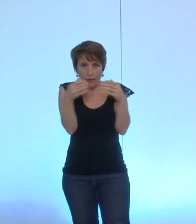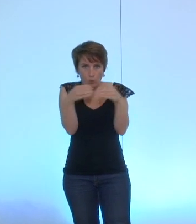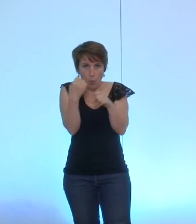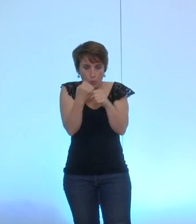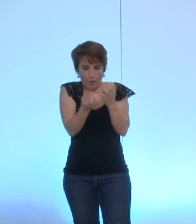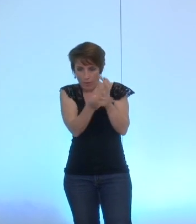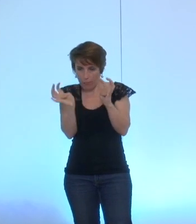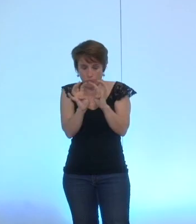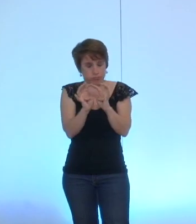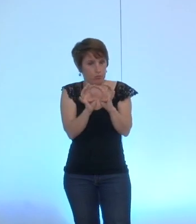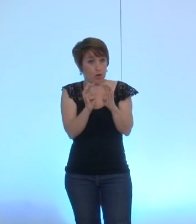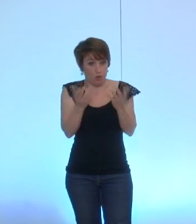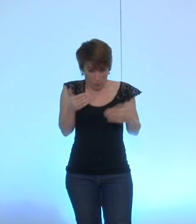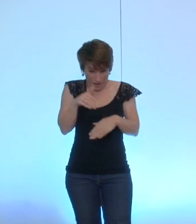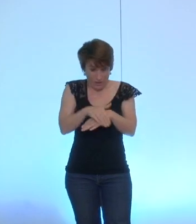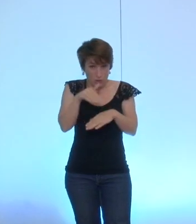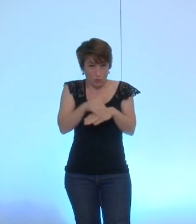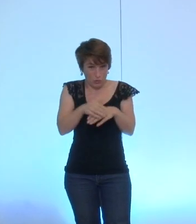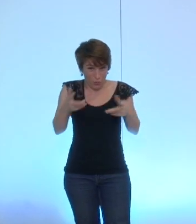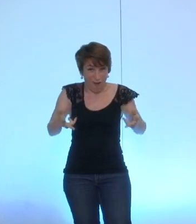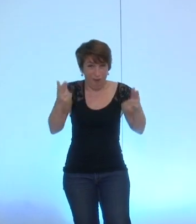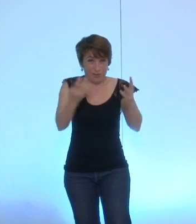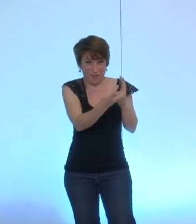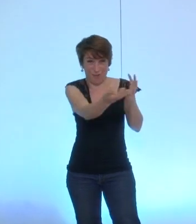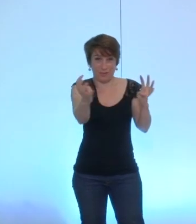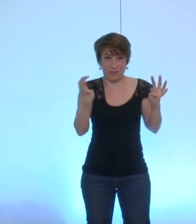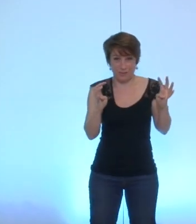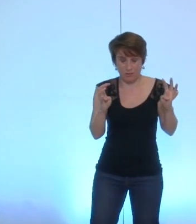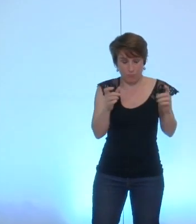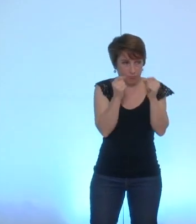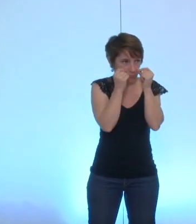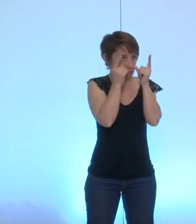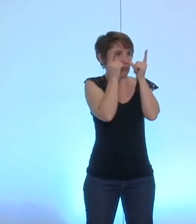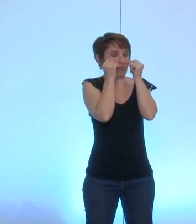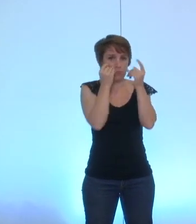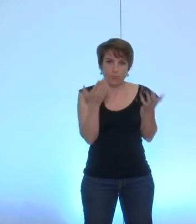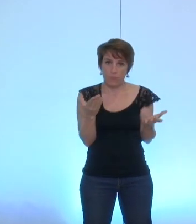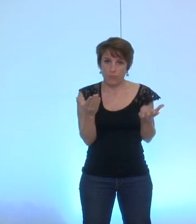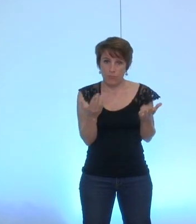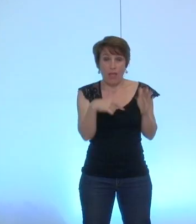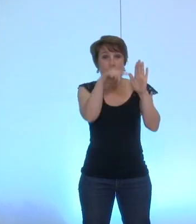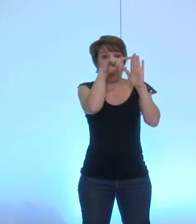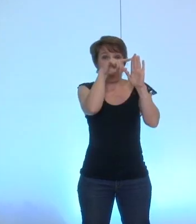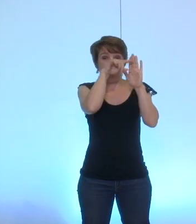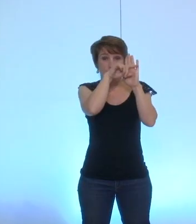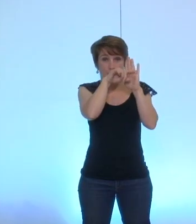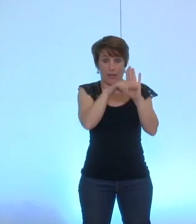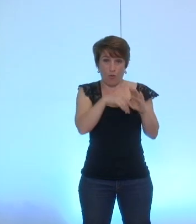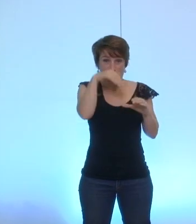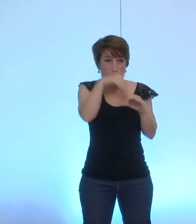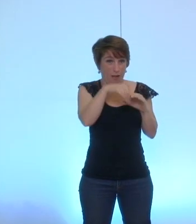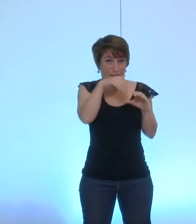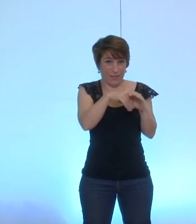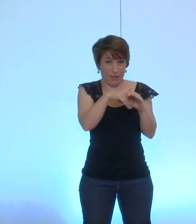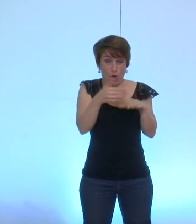ce soir en séance sur un règlement intérieur qui est en débat depuis des mois des amendements qui n'ont jamais été